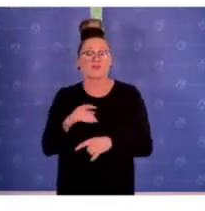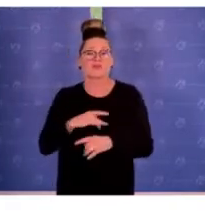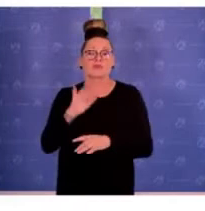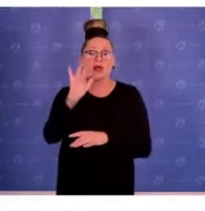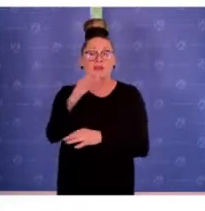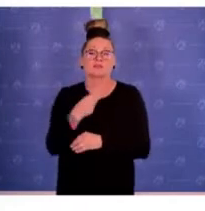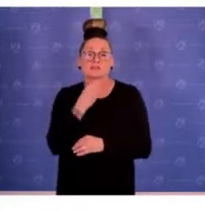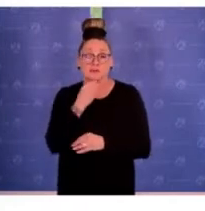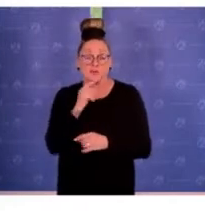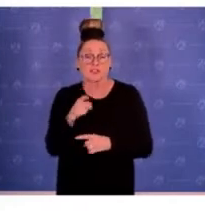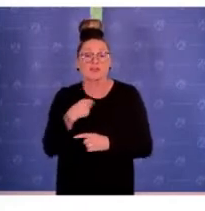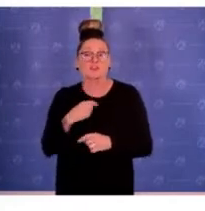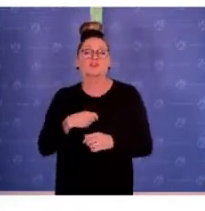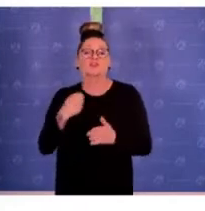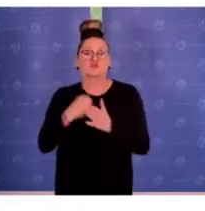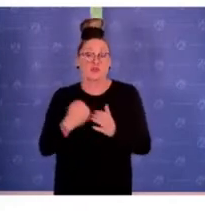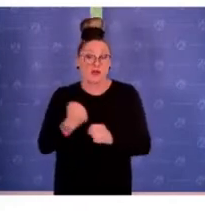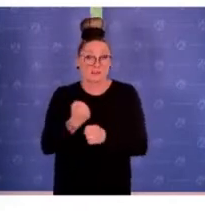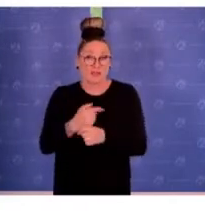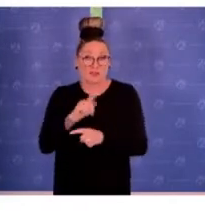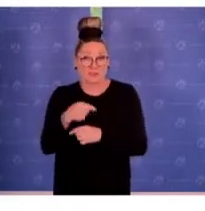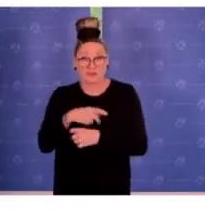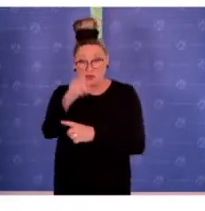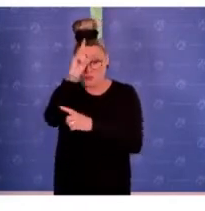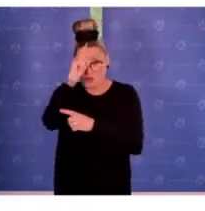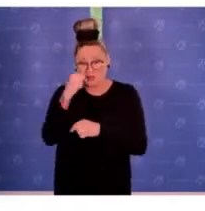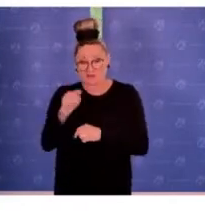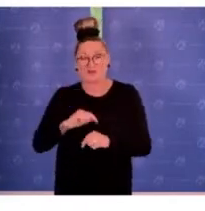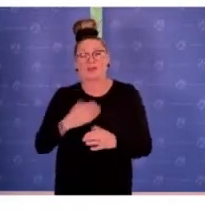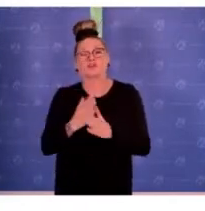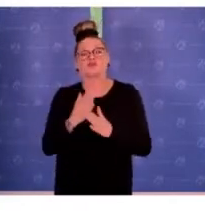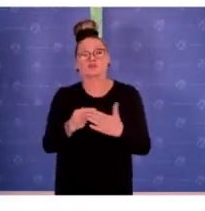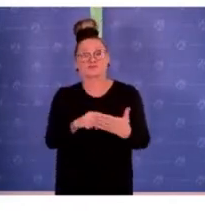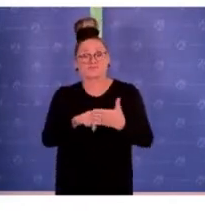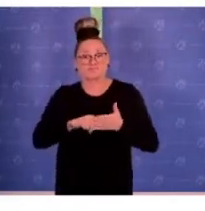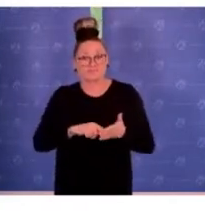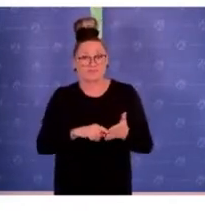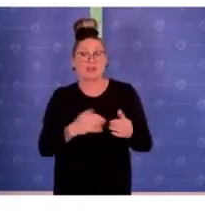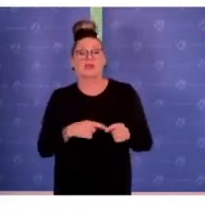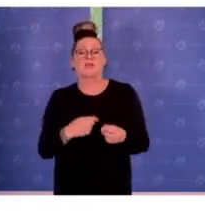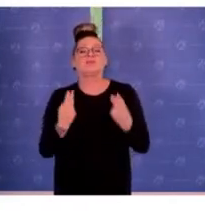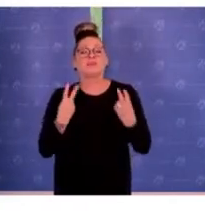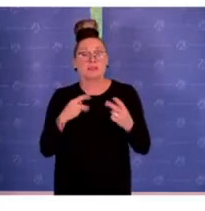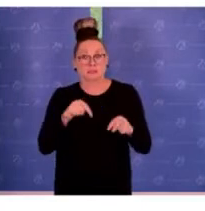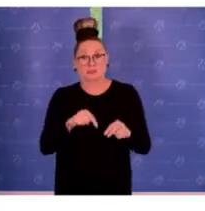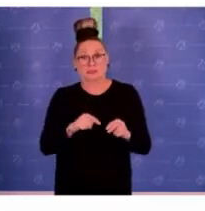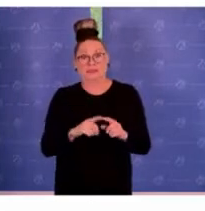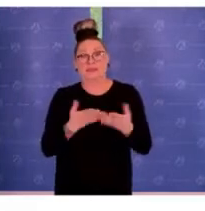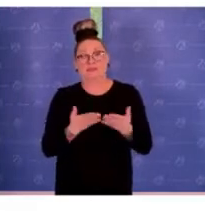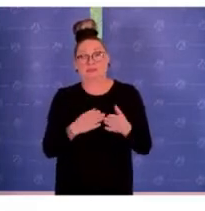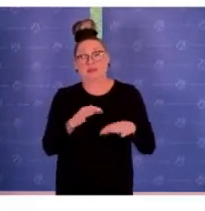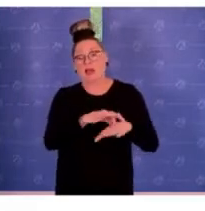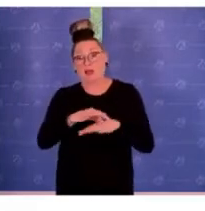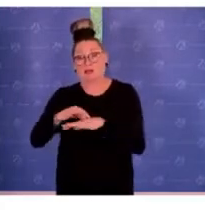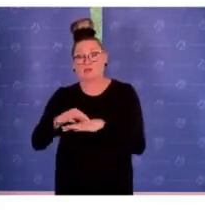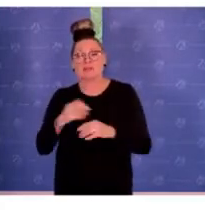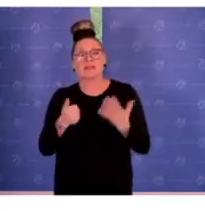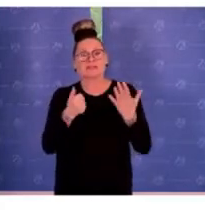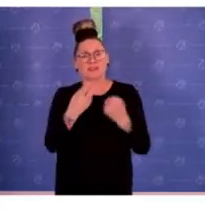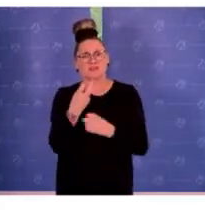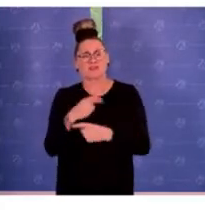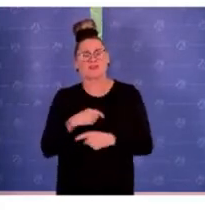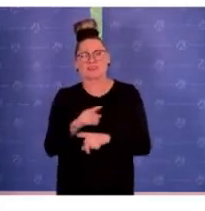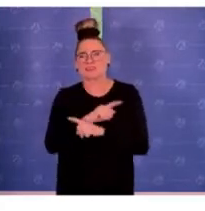Generalstaatsanwaltschaft und die Polizei vorgelegt haben. Der ist deshalb so wichtig, weil wir haben etwa 26.000